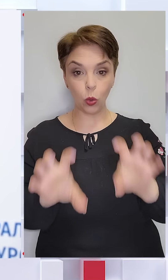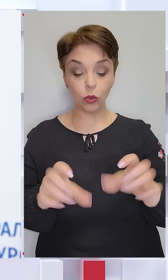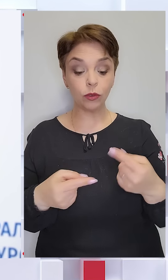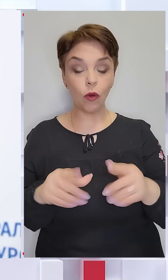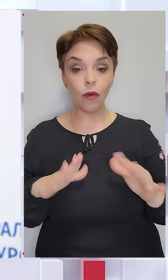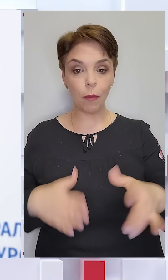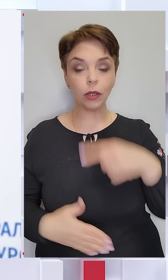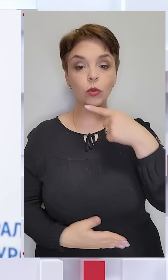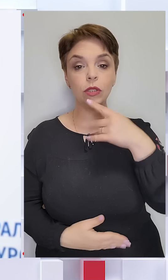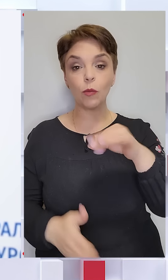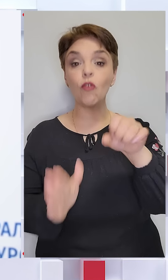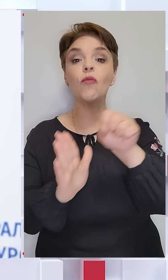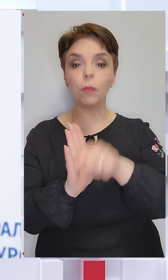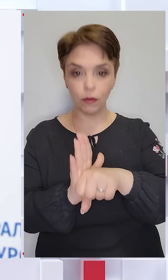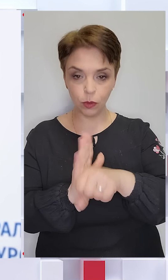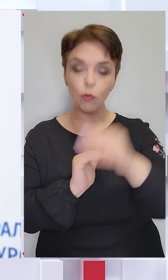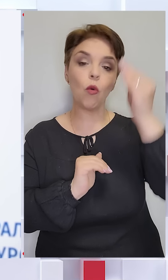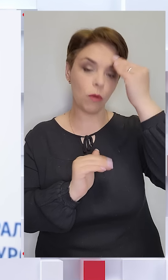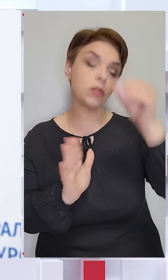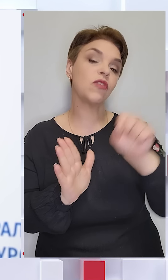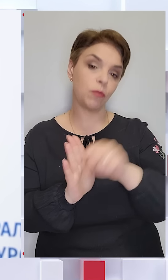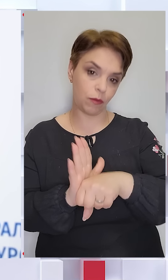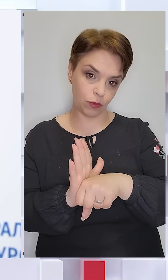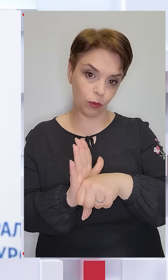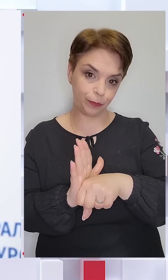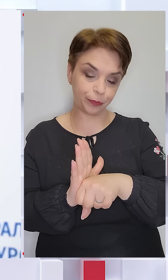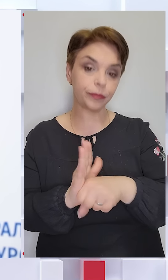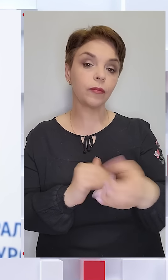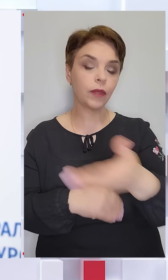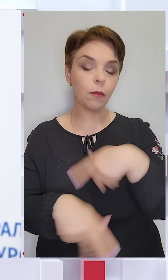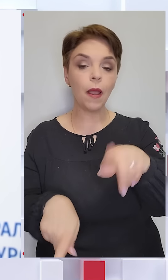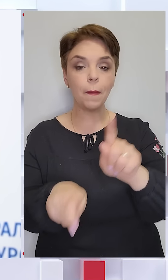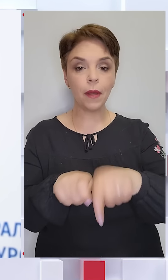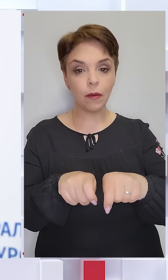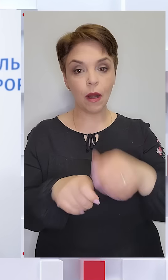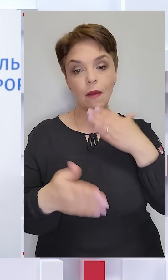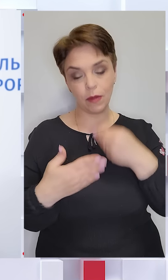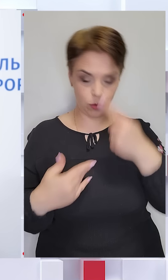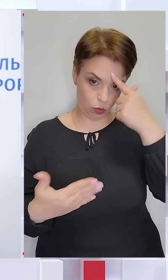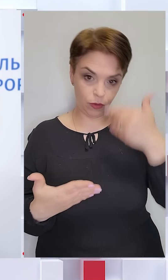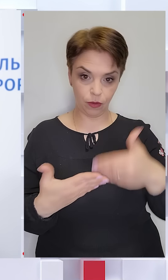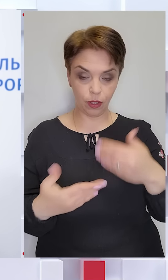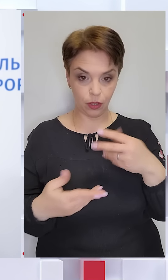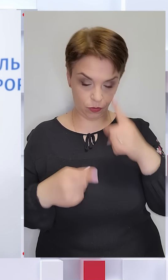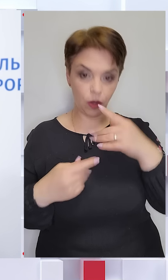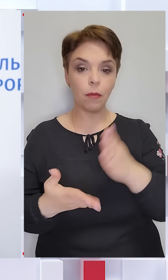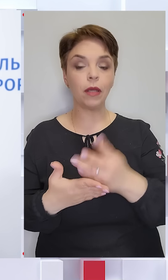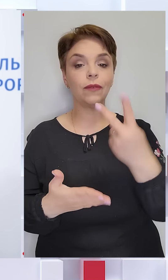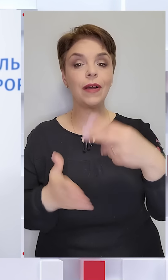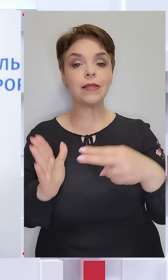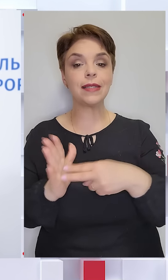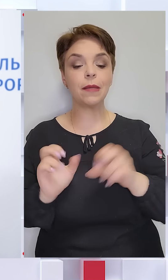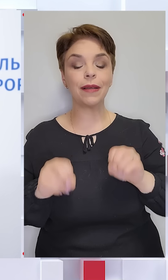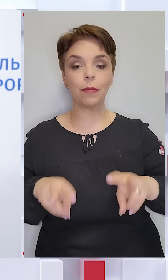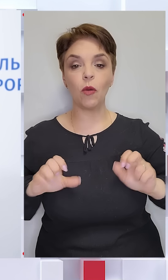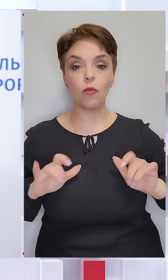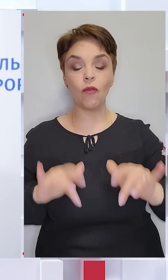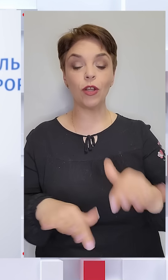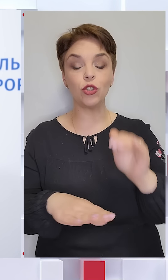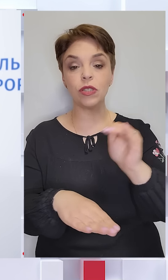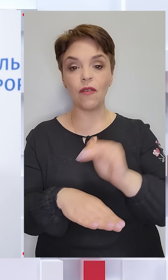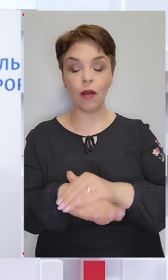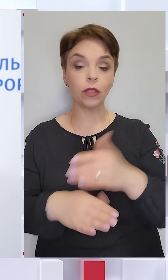даному випадку йдеться про вбивство, умисне вбивство. І ми перевіряємо власне цю версію. Ми наразі маємо 27 кримінальних проваджень. За